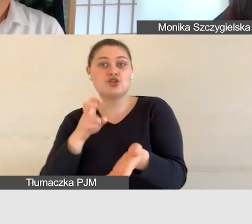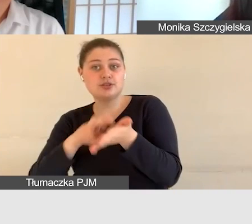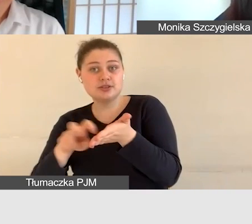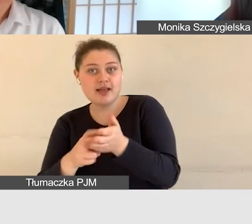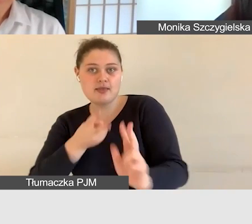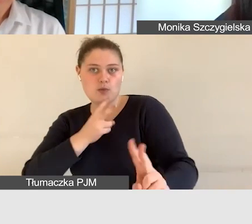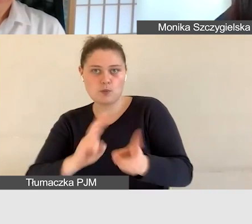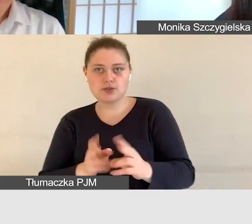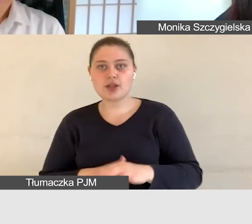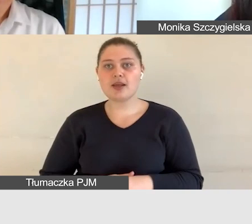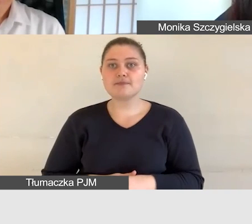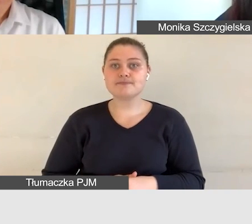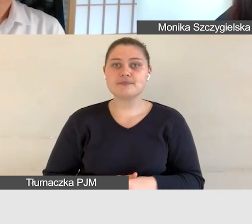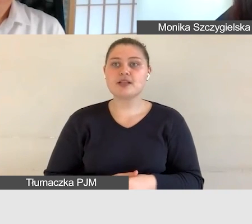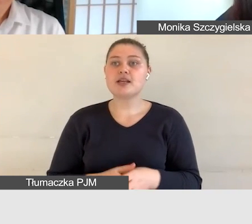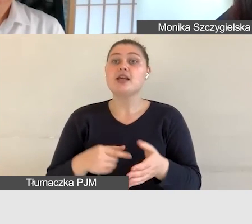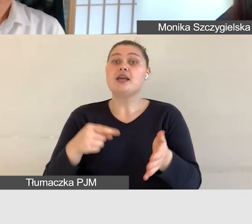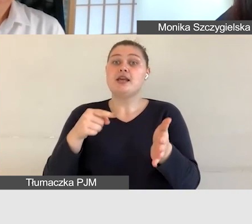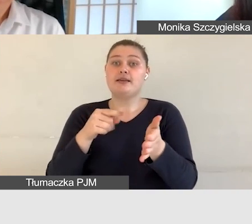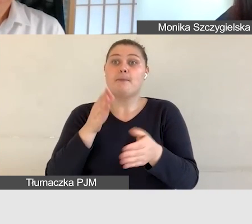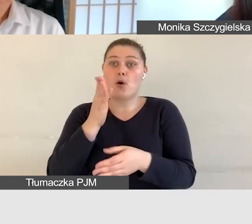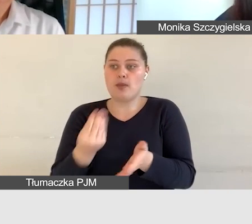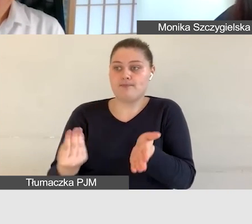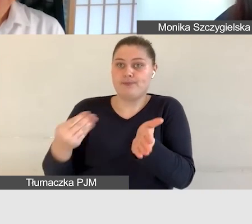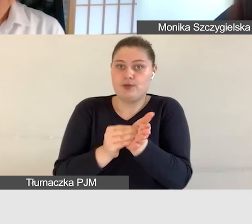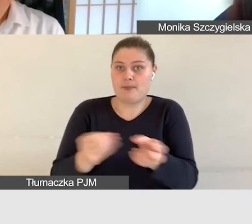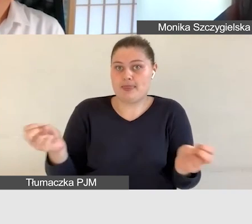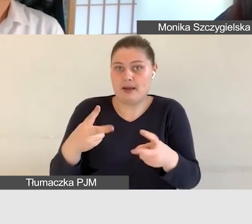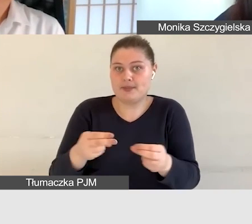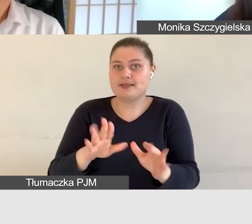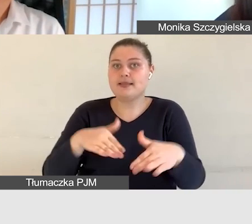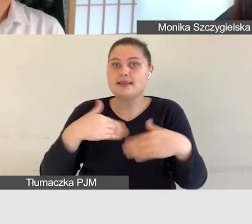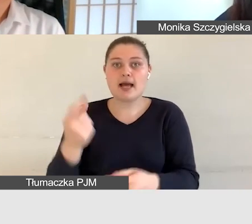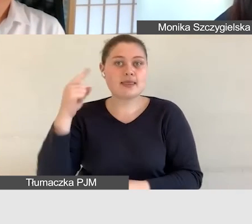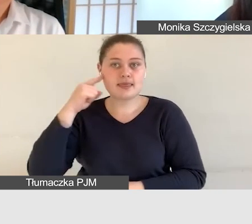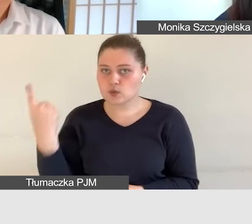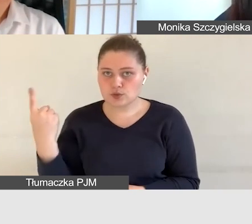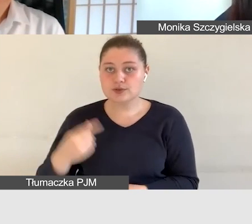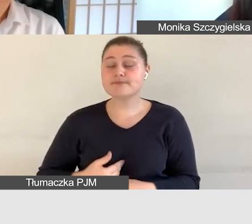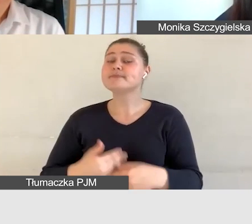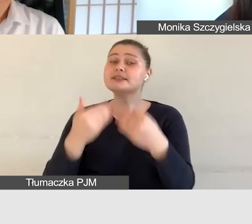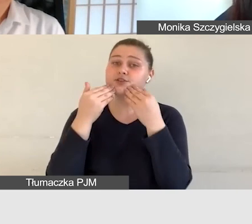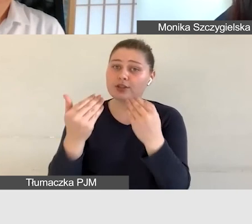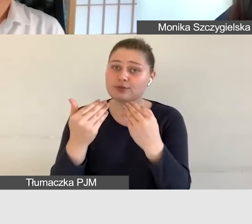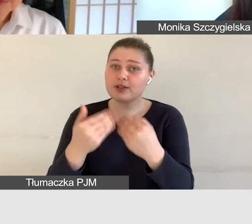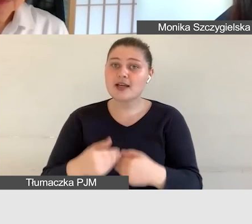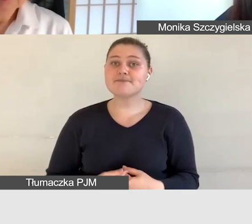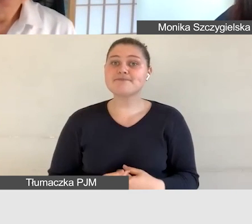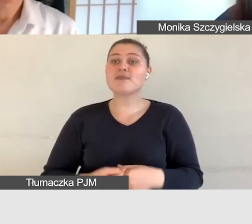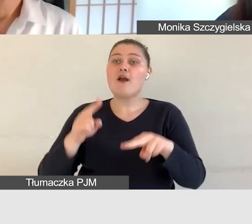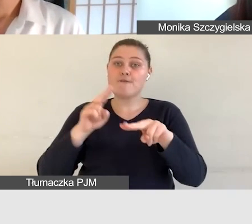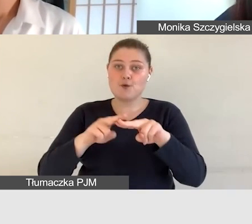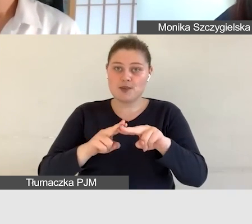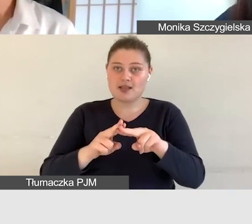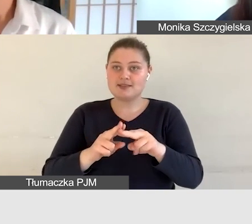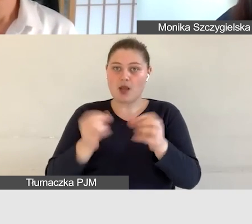uzupełnione o napisy dla niesłyszących dziękuję serdecznie w imieniu Fundacji Kultury Bez Barier